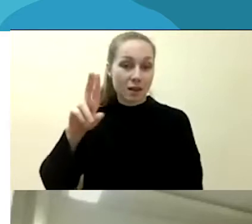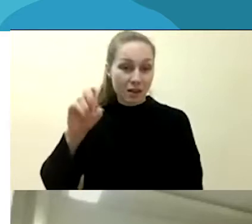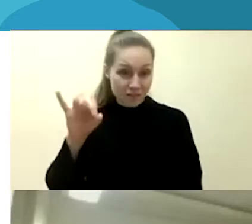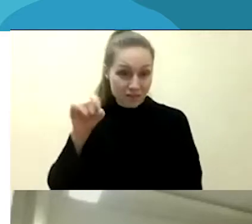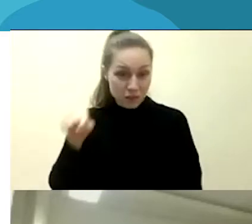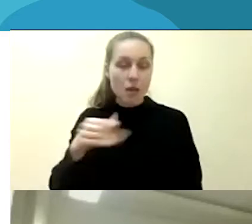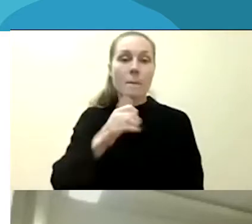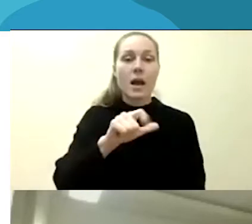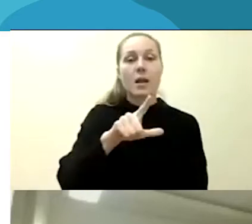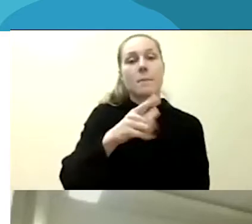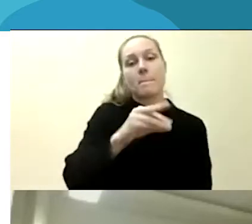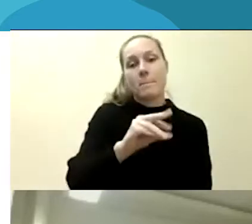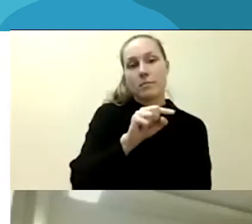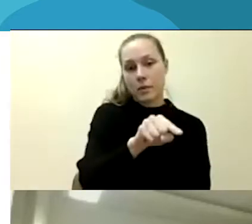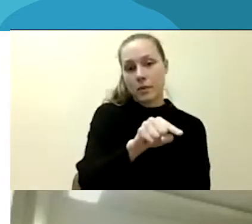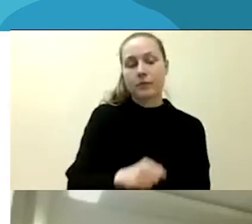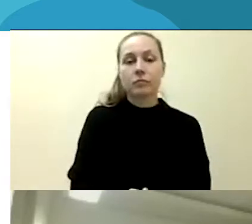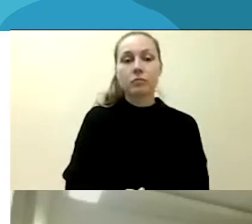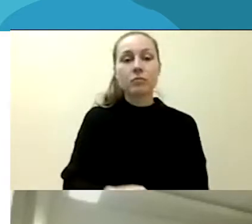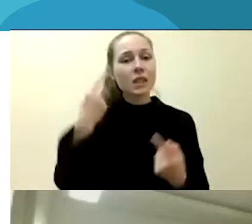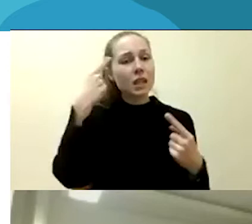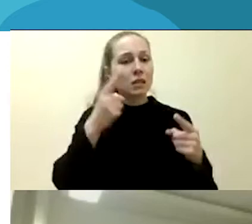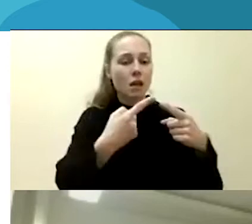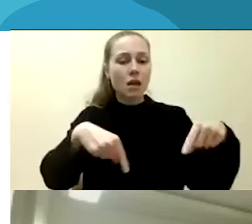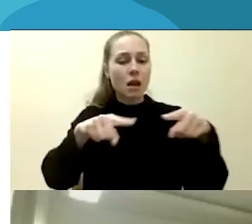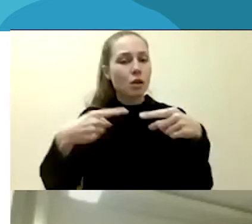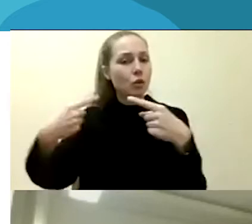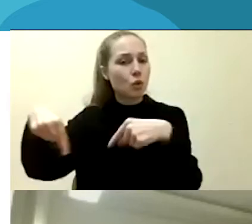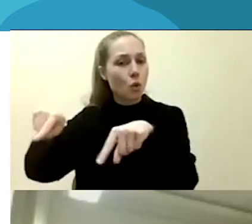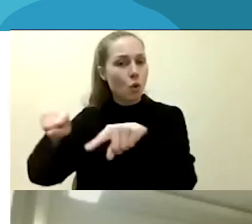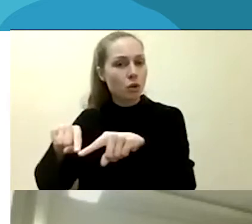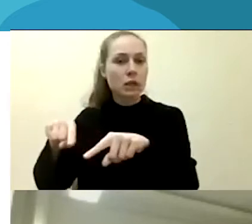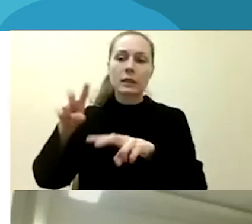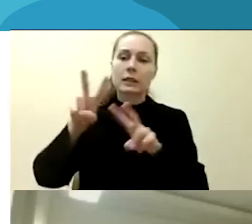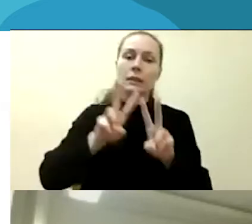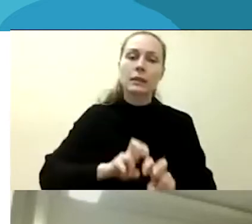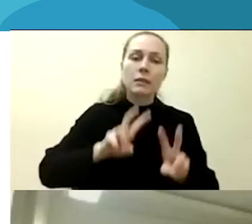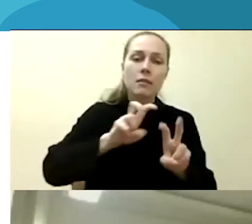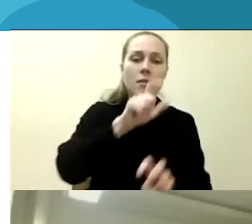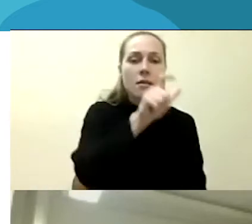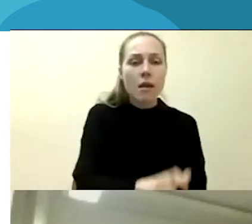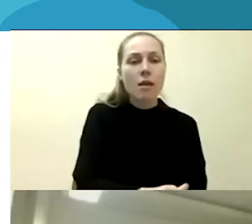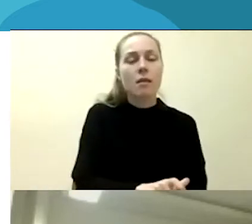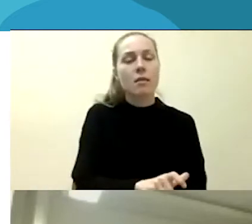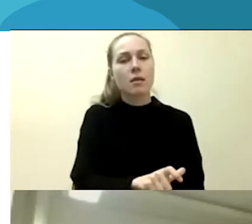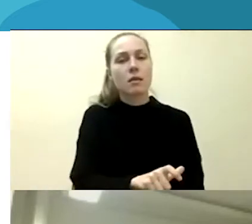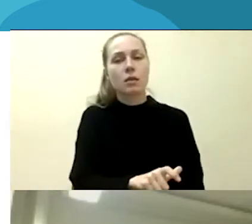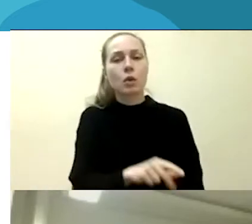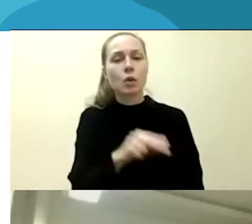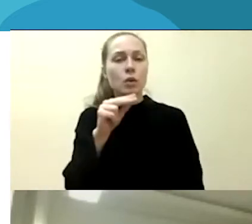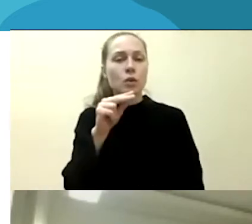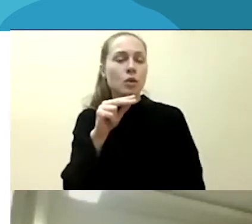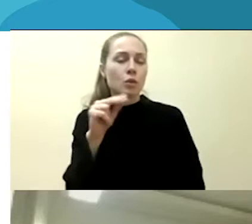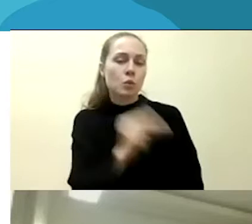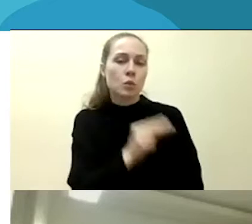Kituose regionuose tokių tyrėjų, kurie tyrinėdavo nepykantos